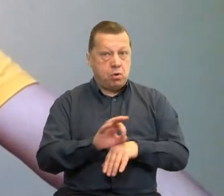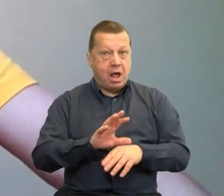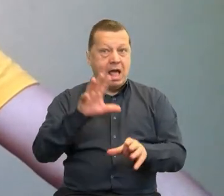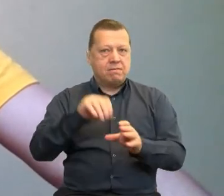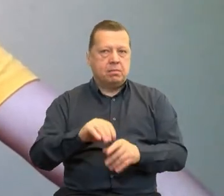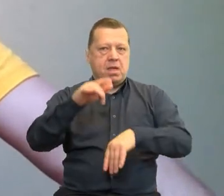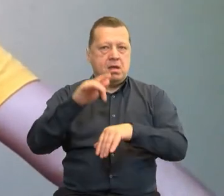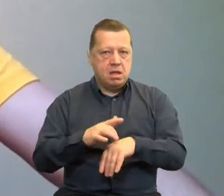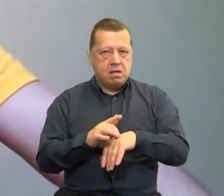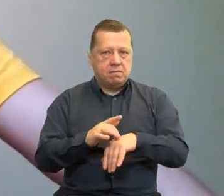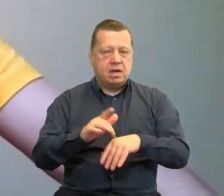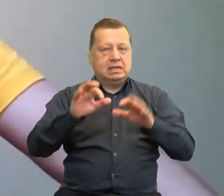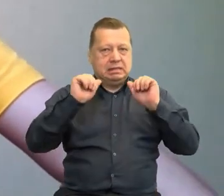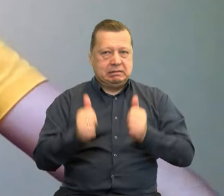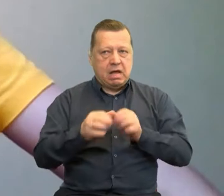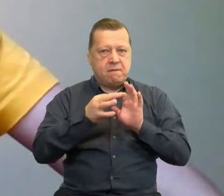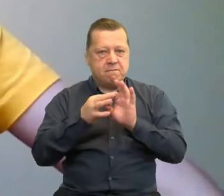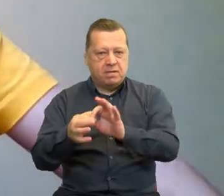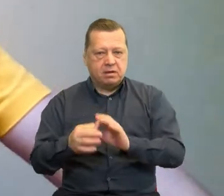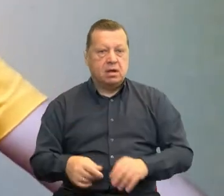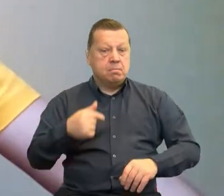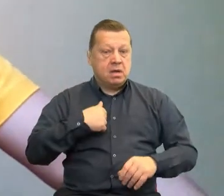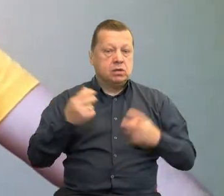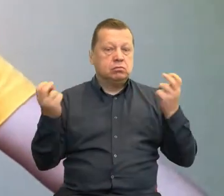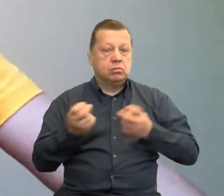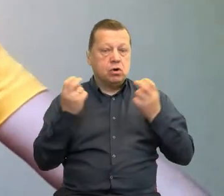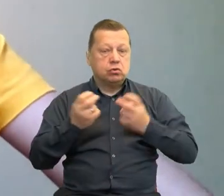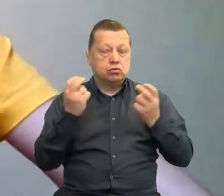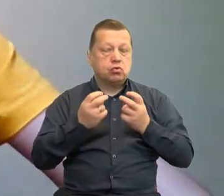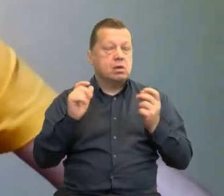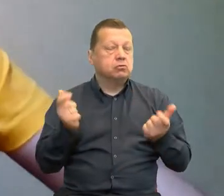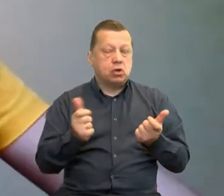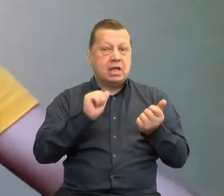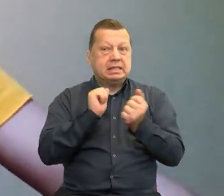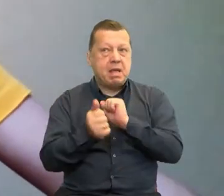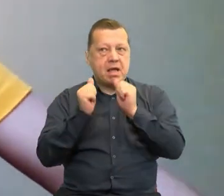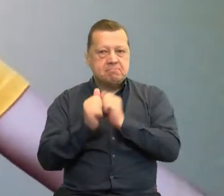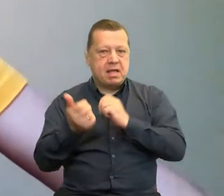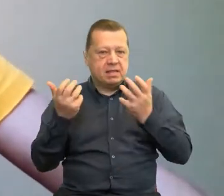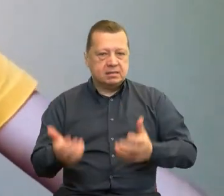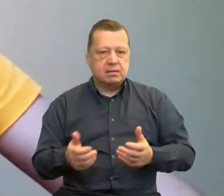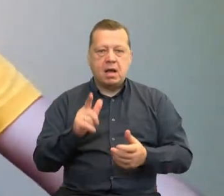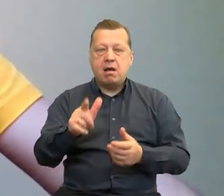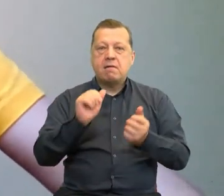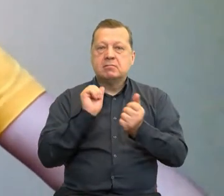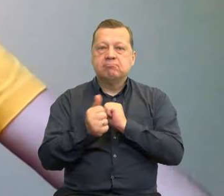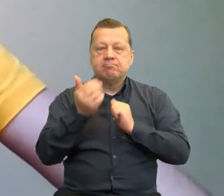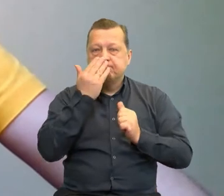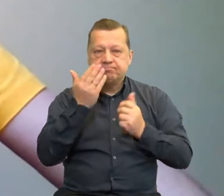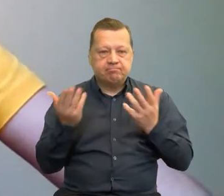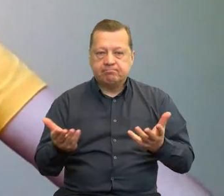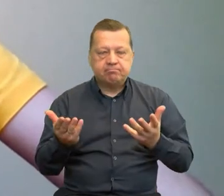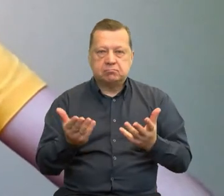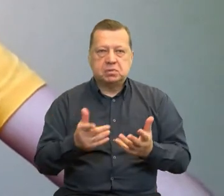trwały, żeby to się rozwijało. My często mówimy, że my poszukujemy pewnej dźwigni zmiany. Ale zmiana właśnie do czego ona ma